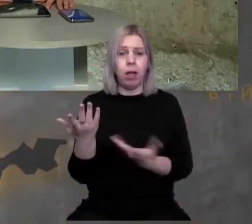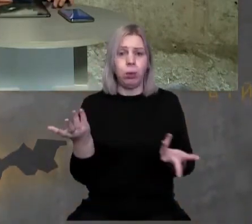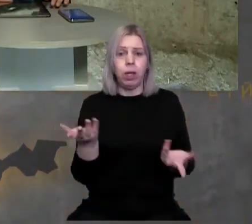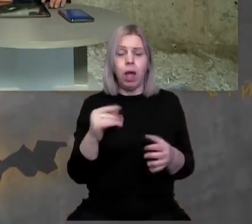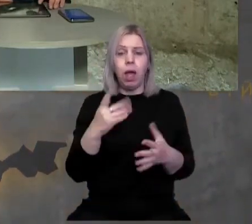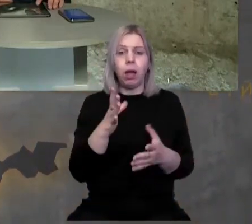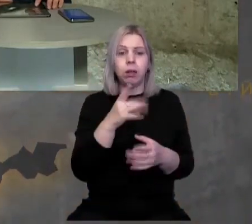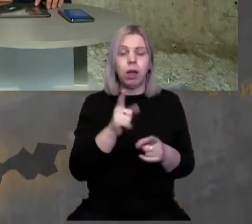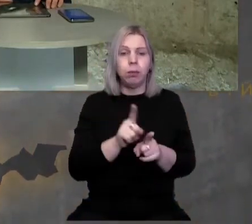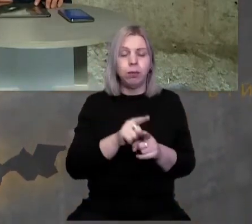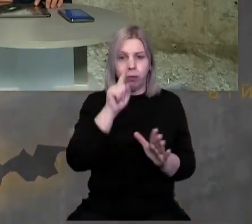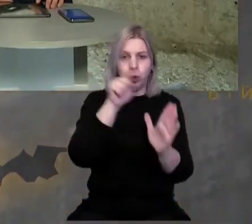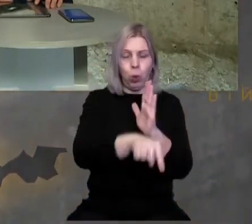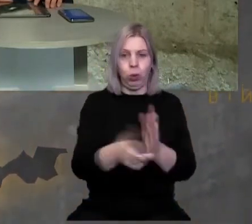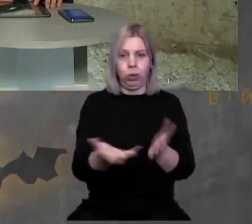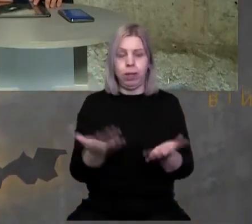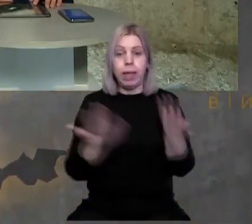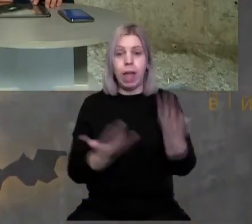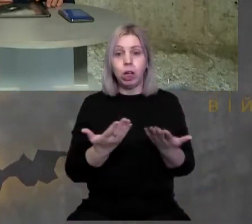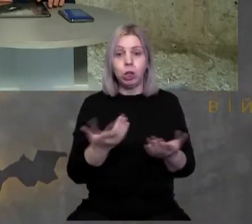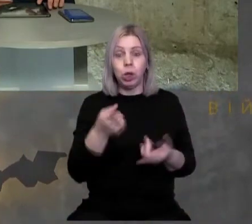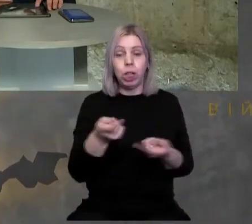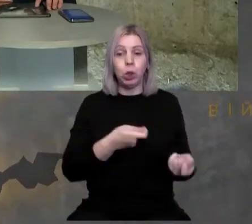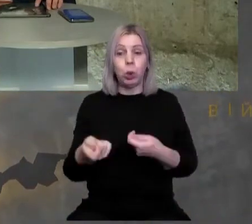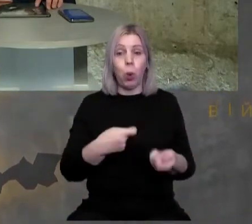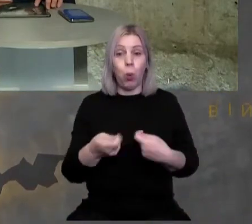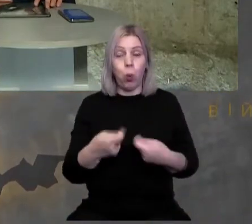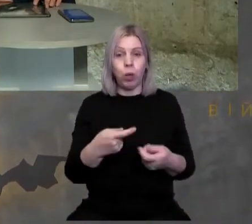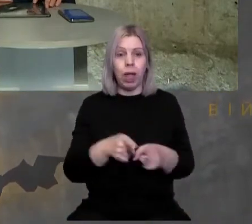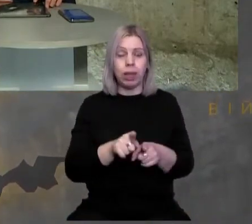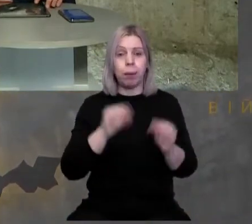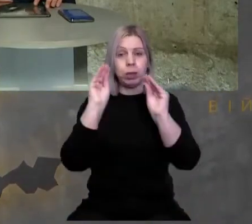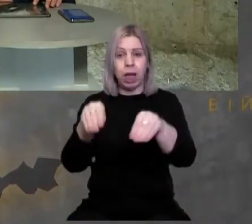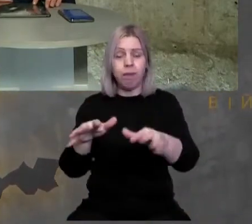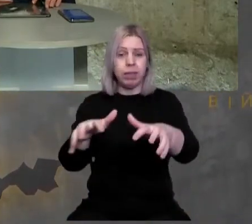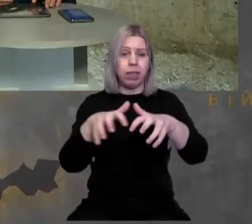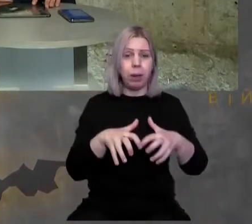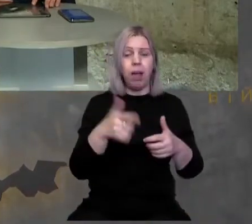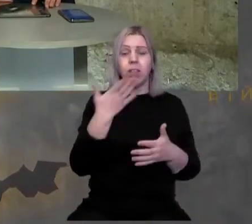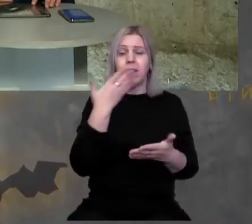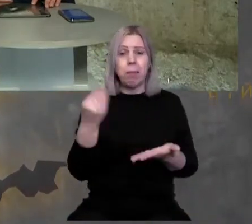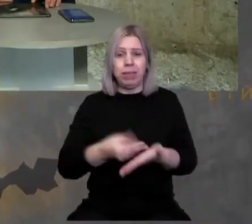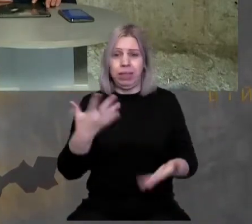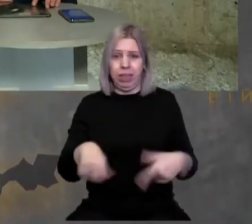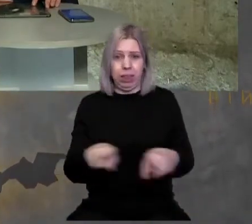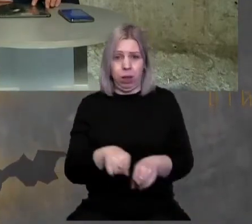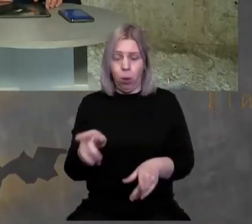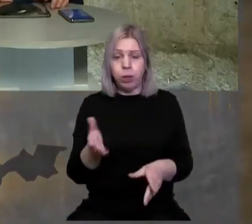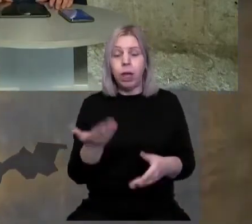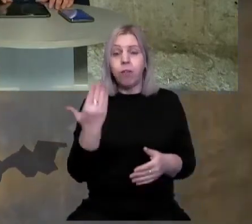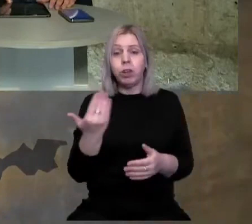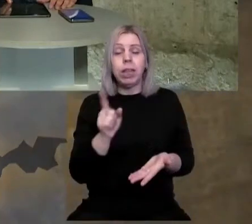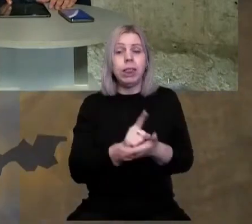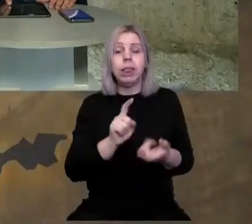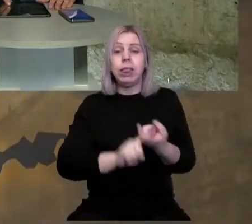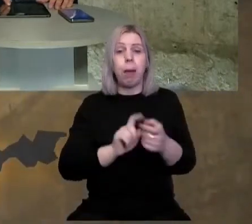внаслідок торгу. Якщо не витургують, тобто їх ставлять, забирають, вони не мають ціни як такої. Тобто